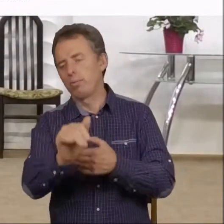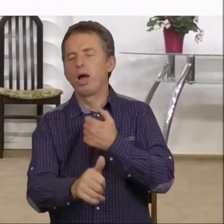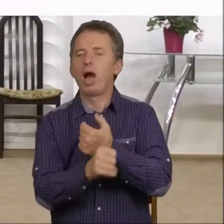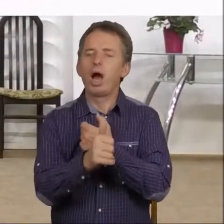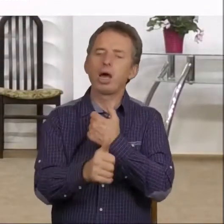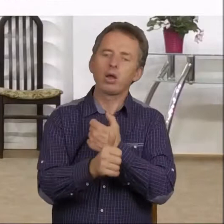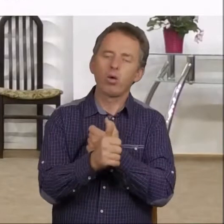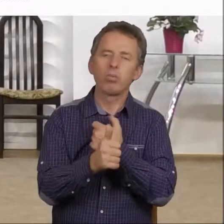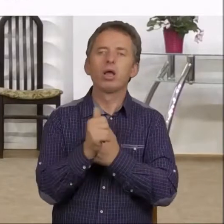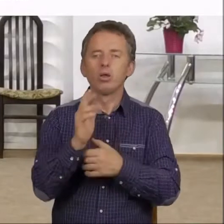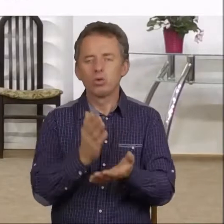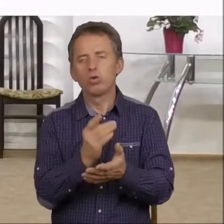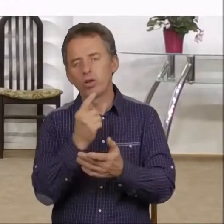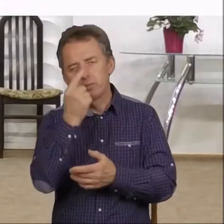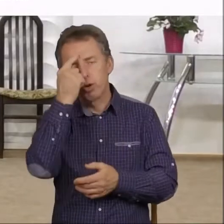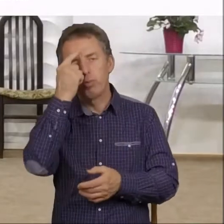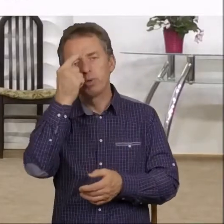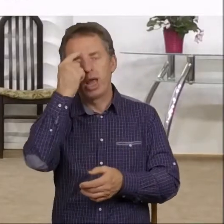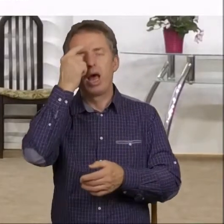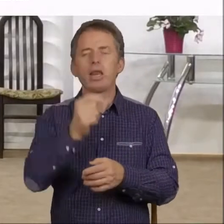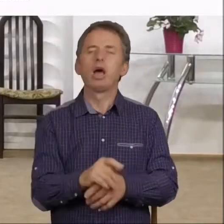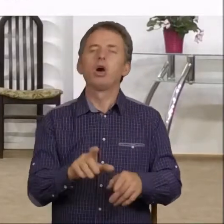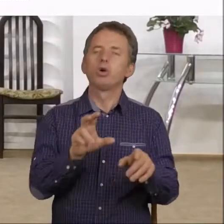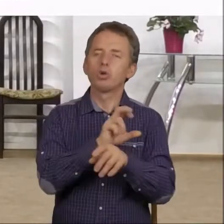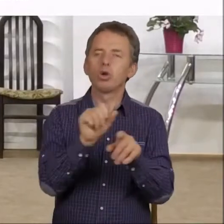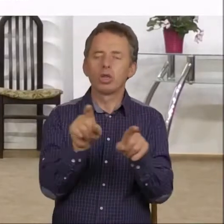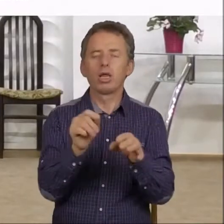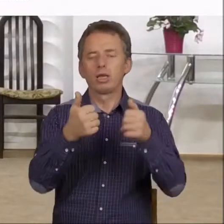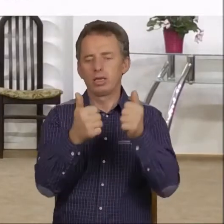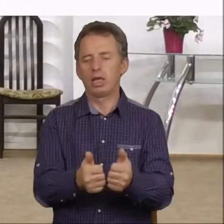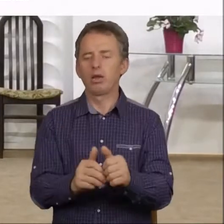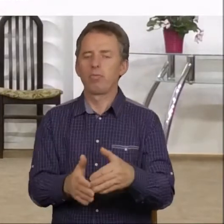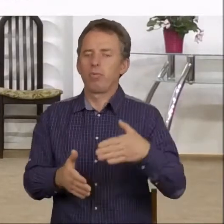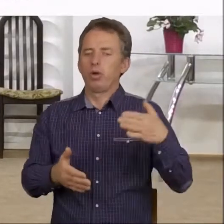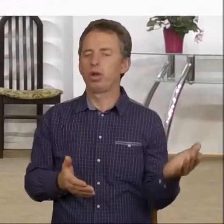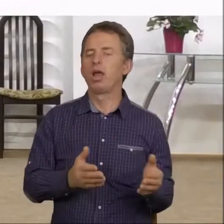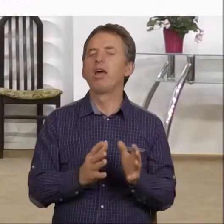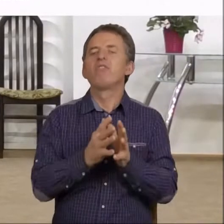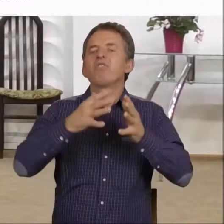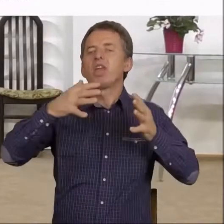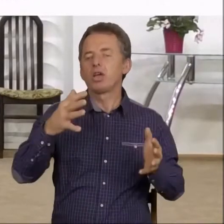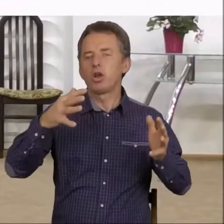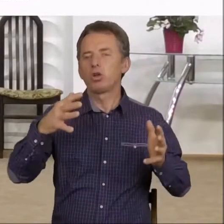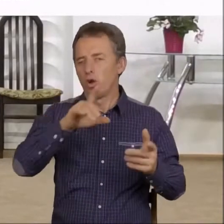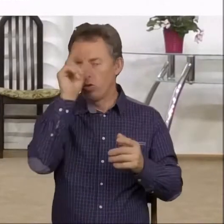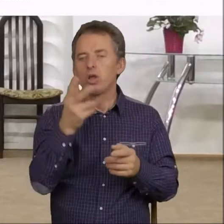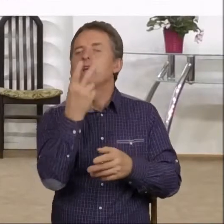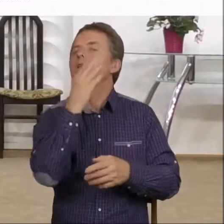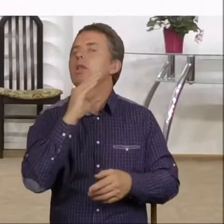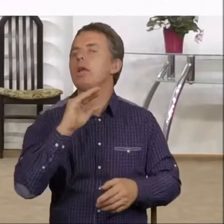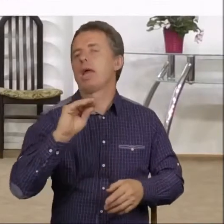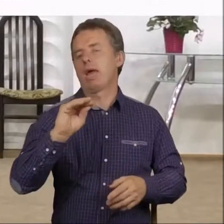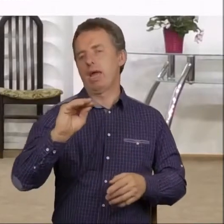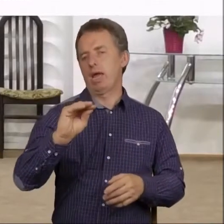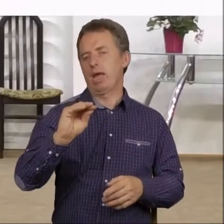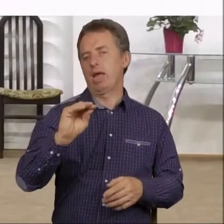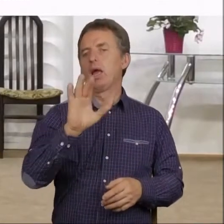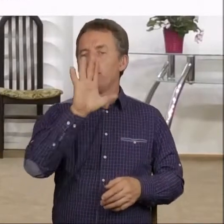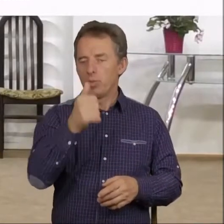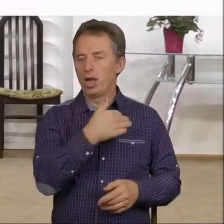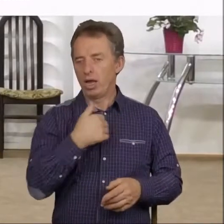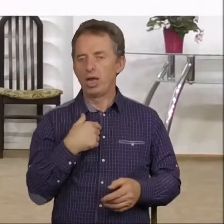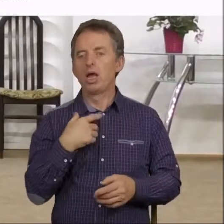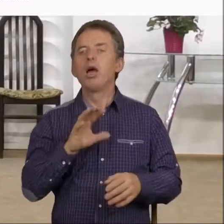tutaj wspominane. Czy też stanąć po stronie większości i powiedzieć nie, bo jak my